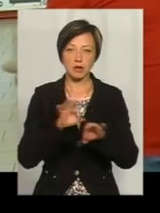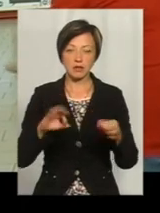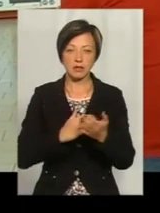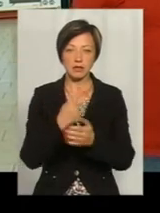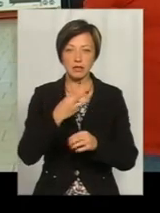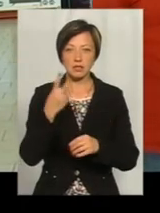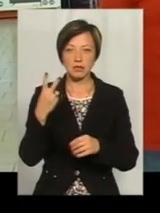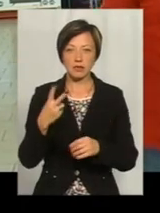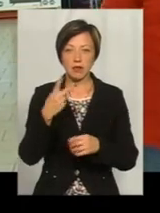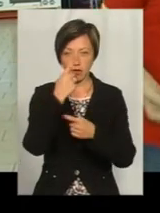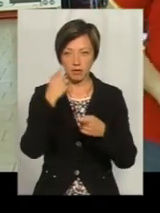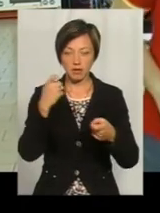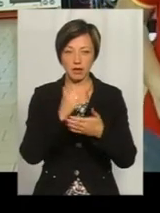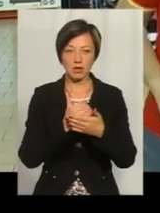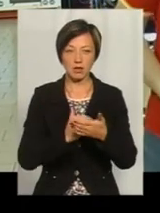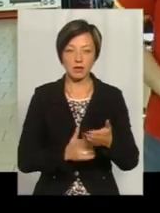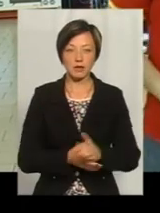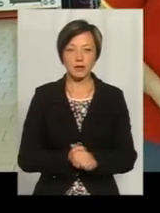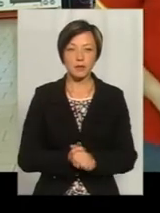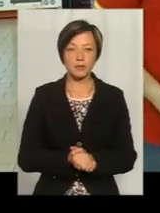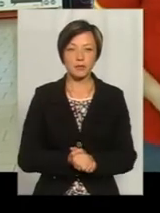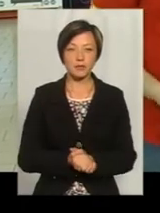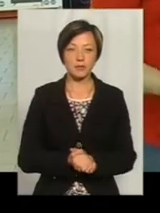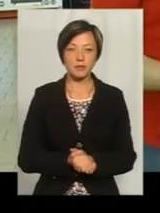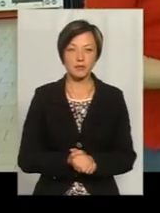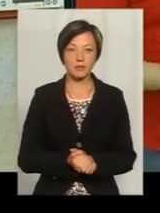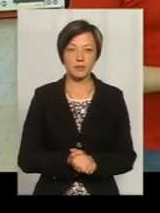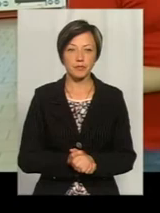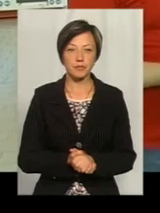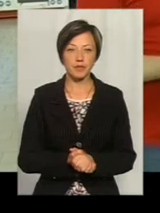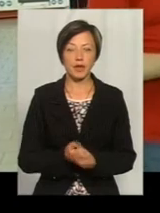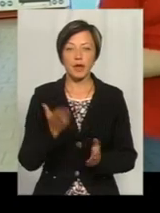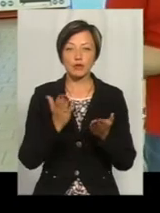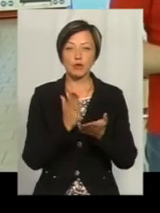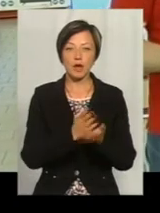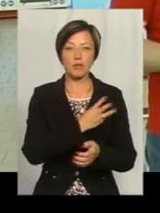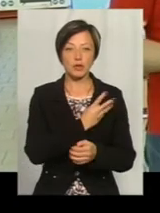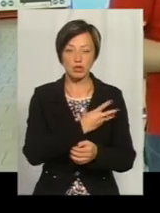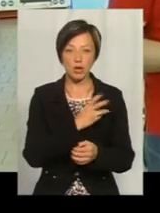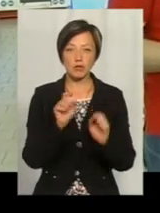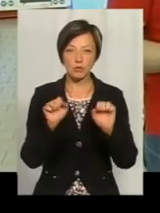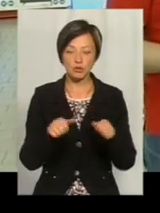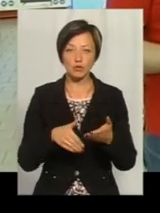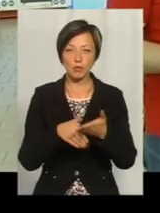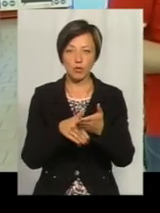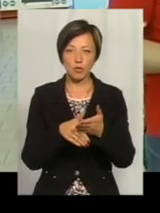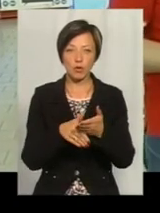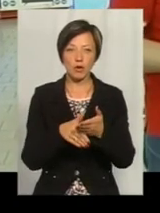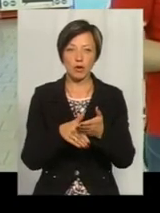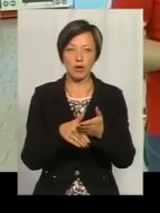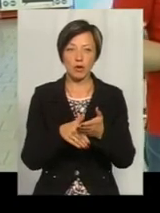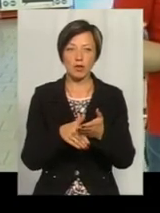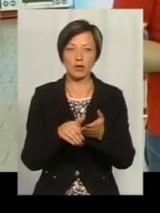32 цифрових ефірних каналів, які ви також за допомогою цього тюнера, якщо є бажання, за допомогою USB